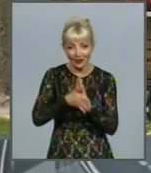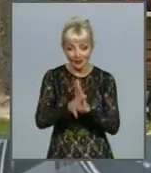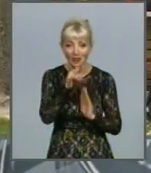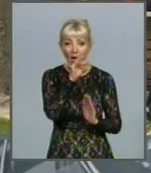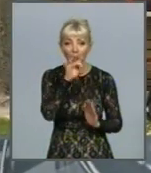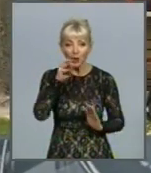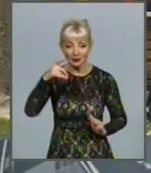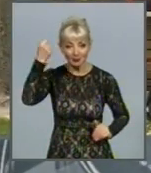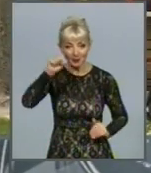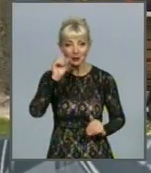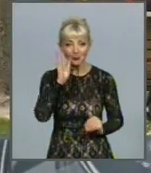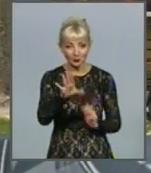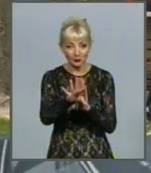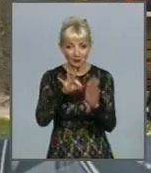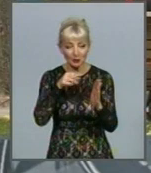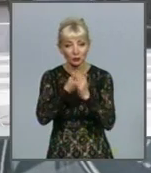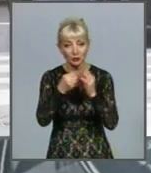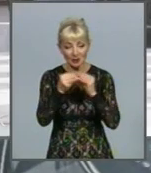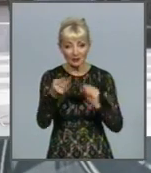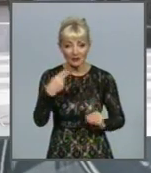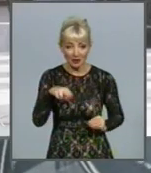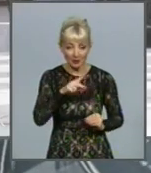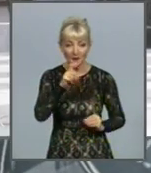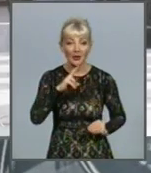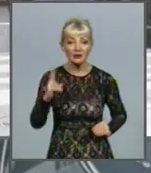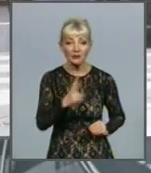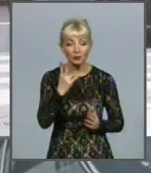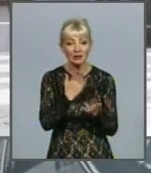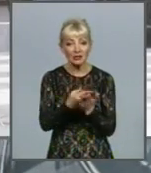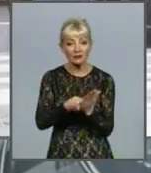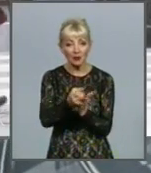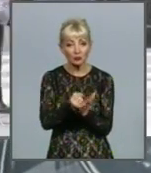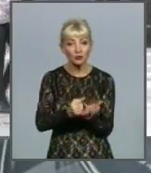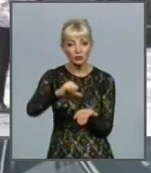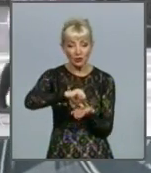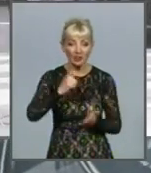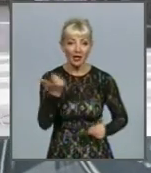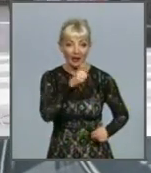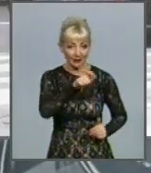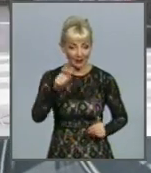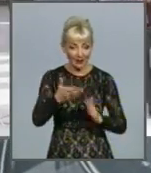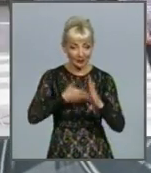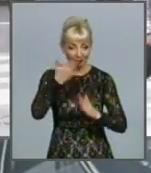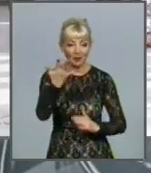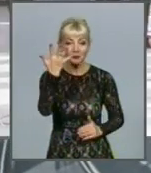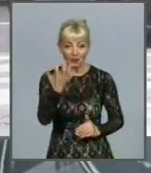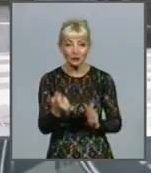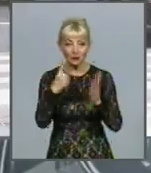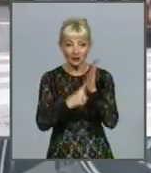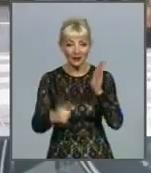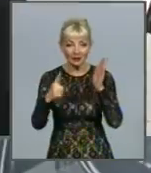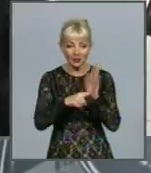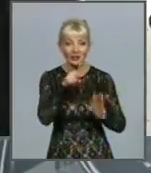-переможці будуть визначені до 10 грудня. За два роки існування бюджету участі харків'яни подали 566